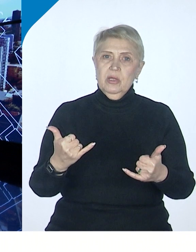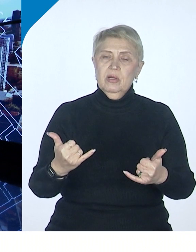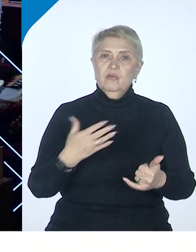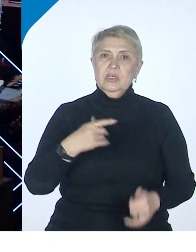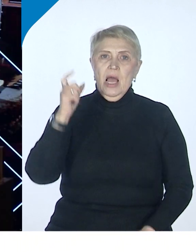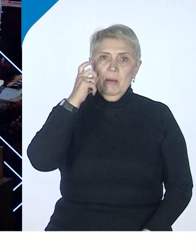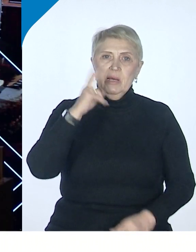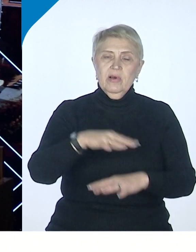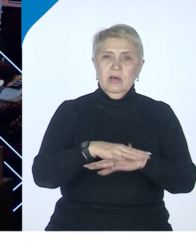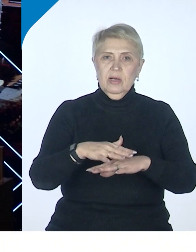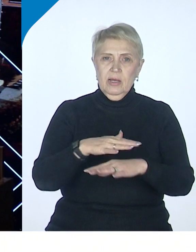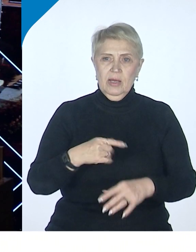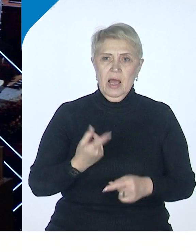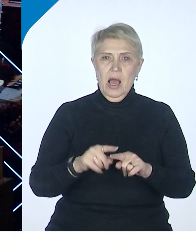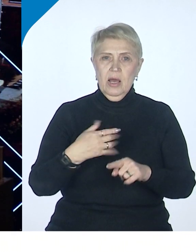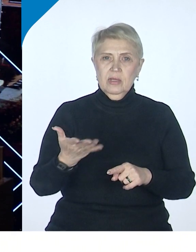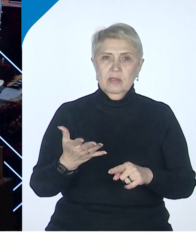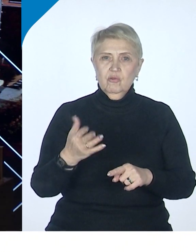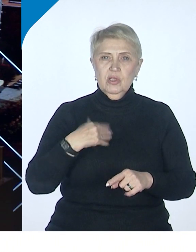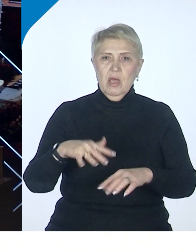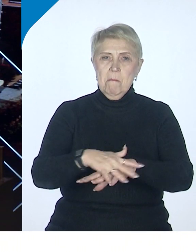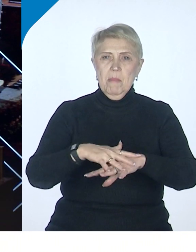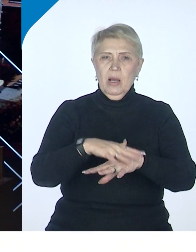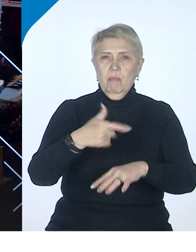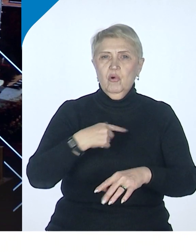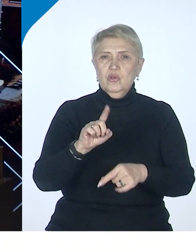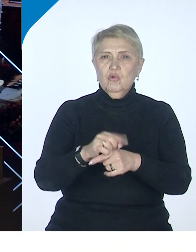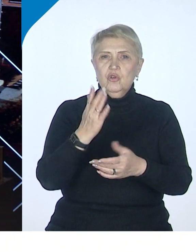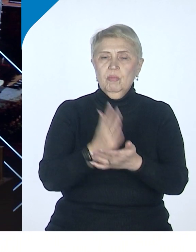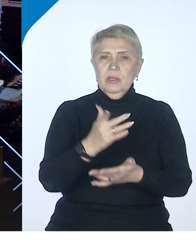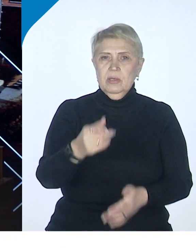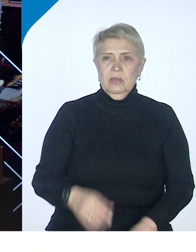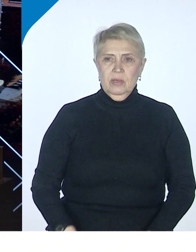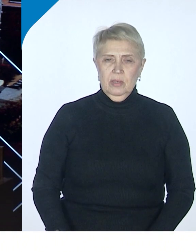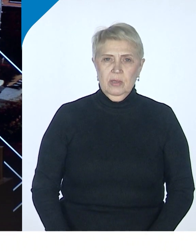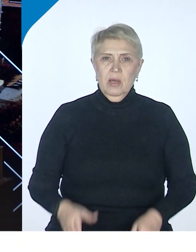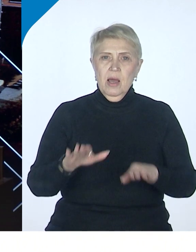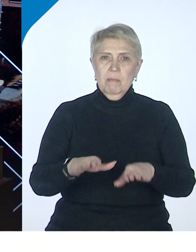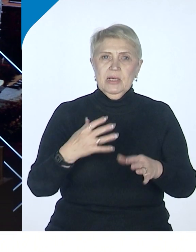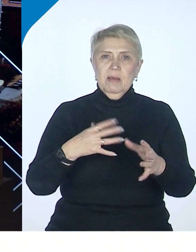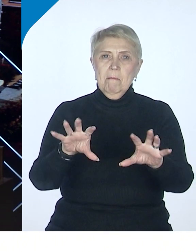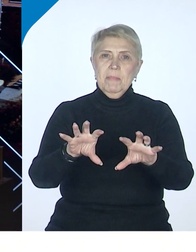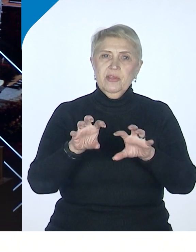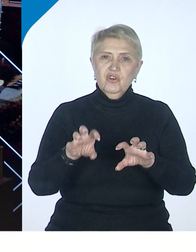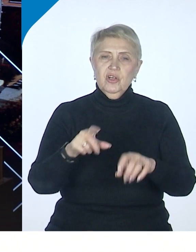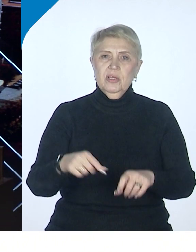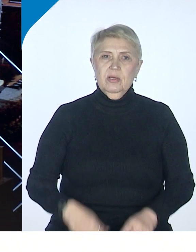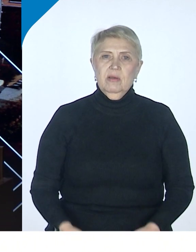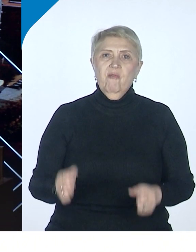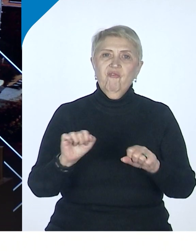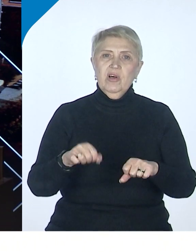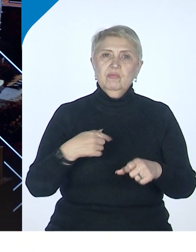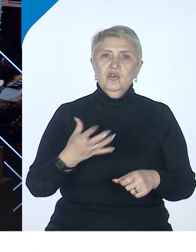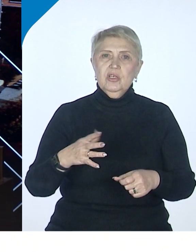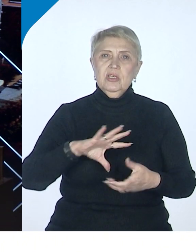края. То есть, вот этот вот мегаполис, он должен быть местом притяжения возможностей